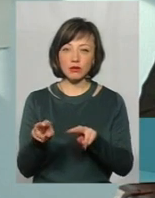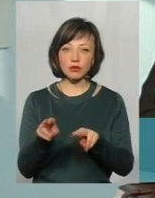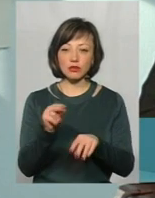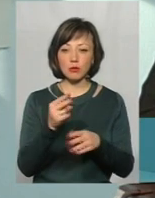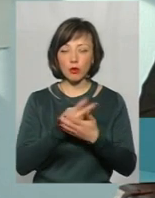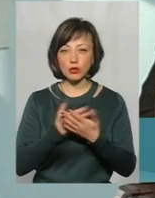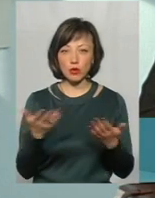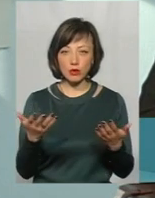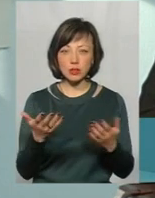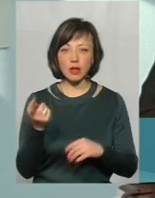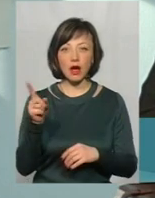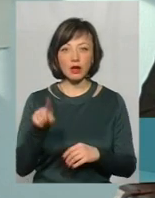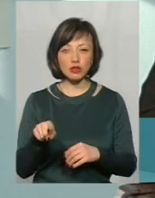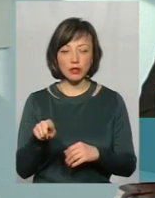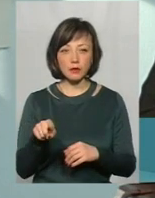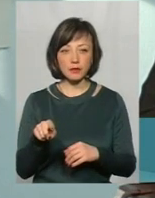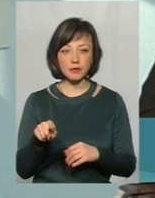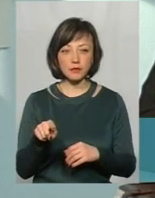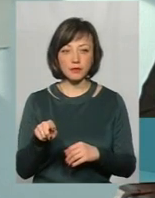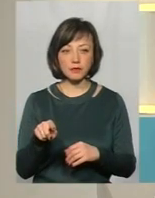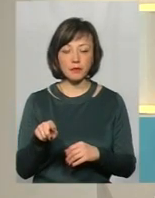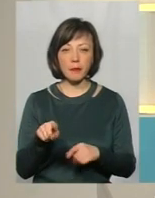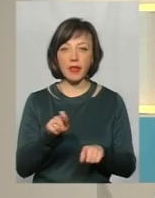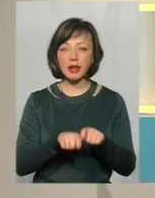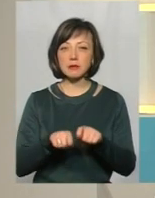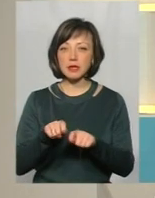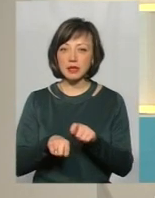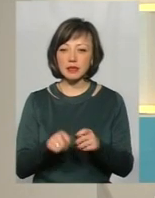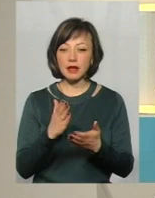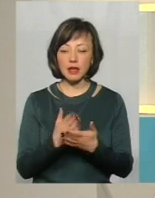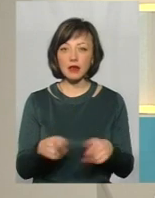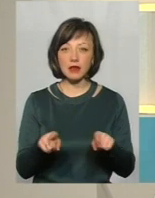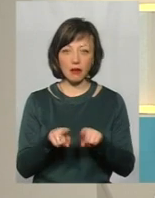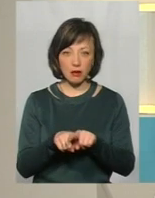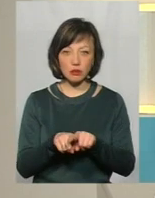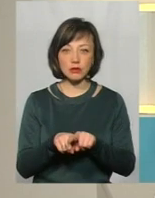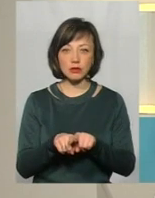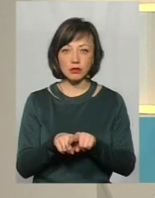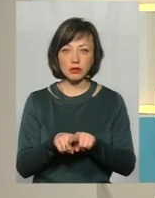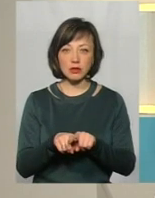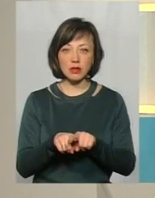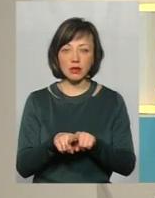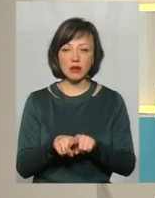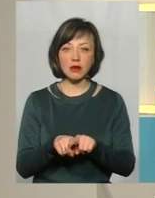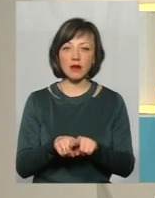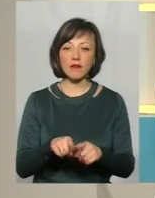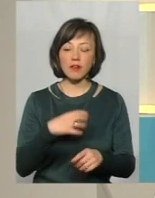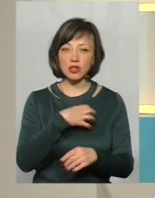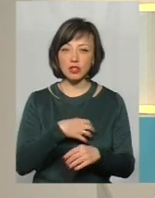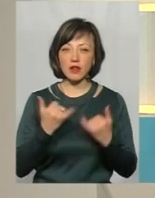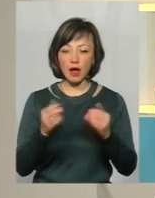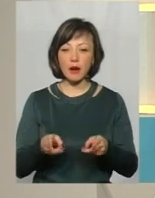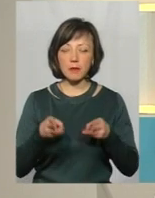прозорості, адже експертиза є також рушійною силою, так, для кримінальної справи. Чи не буде оцього